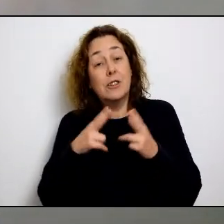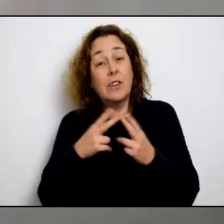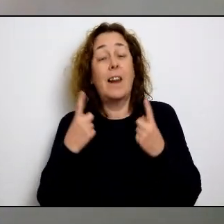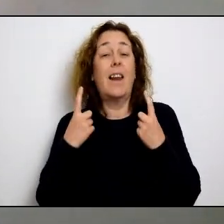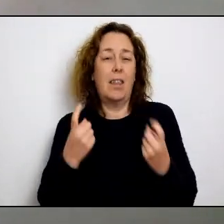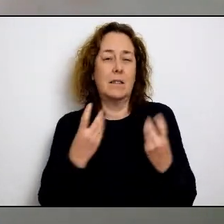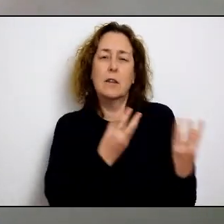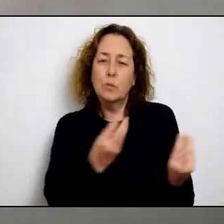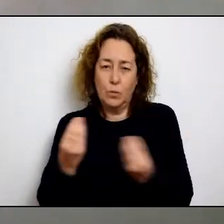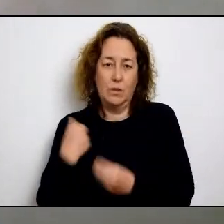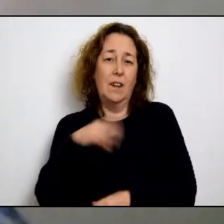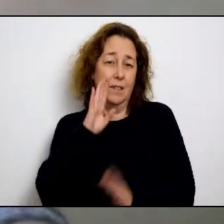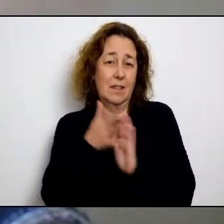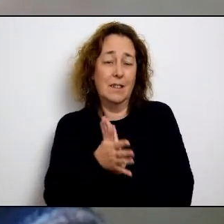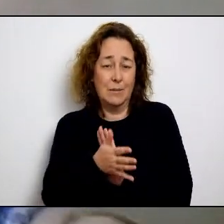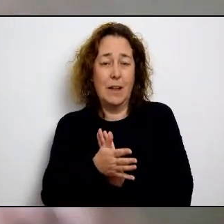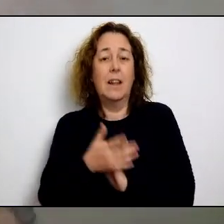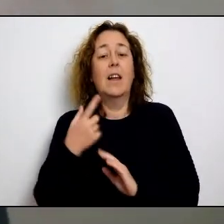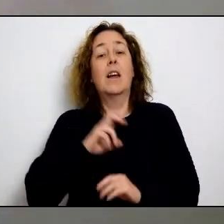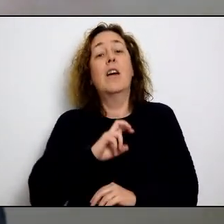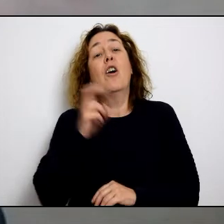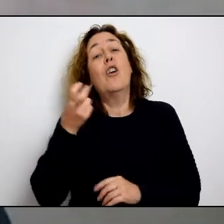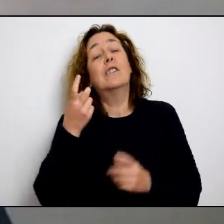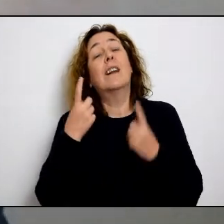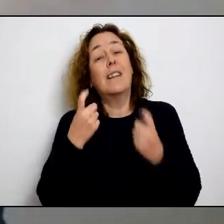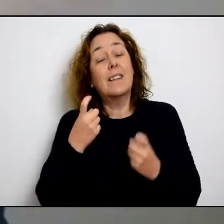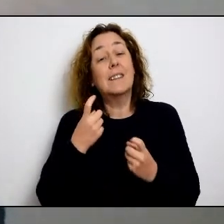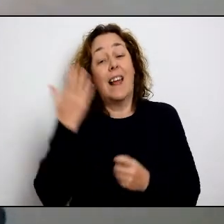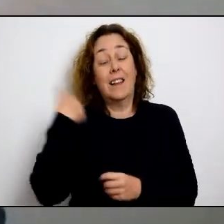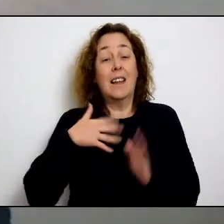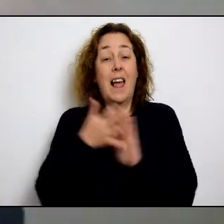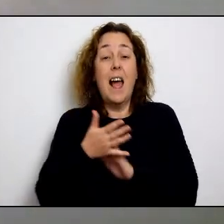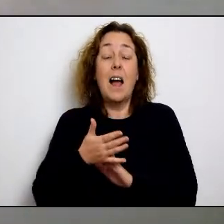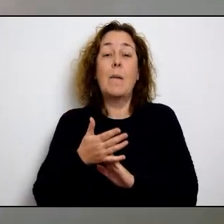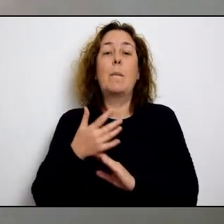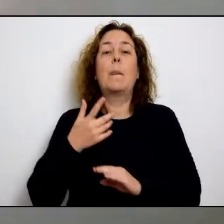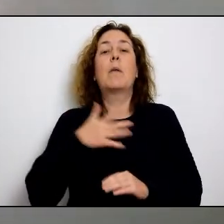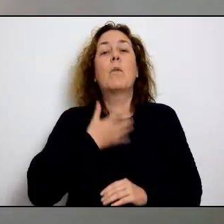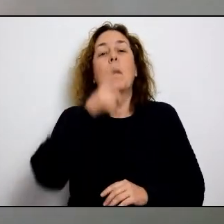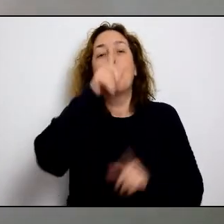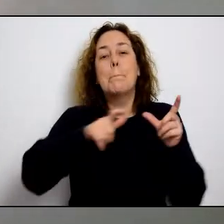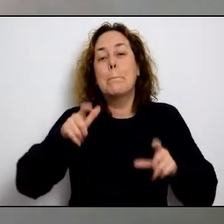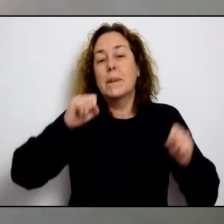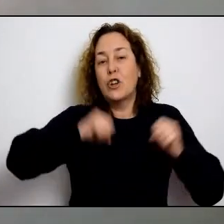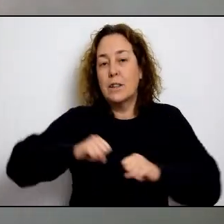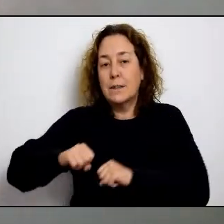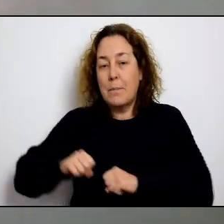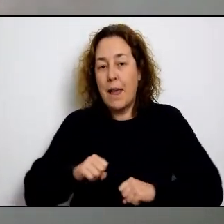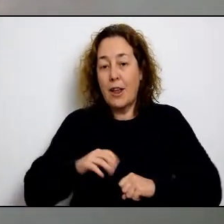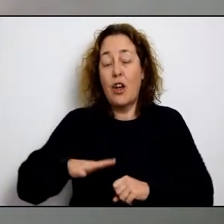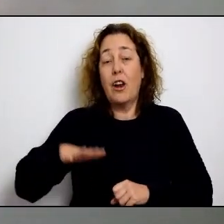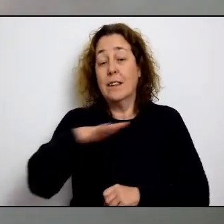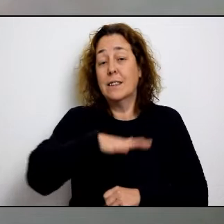jurídic d'aquesta instal·lació. Com deia, des de benestar social són moltes les necessitats de cobrir. Una altra de les necessitats que